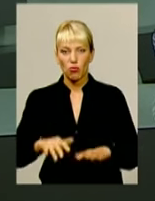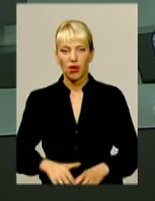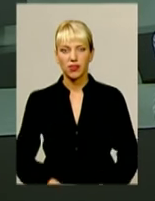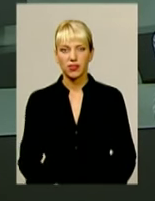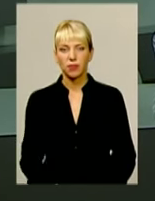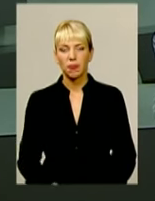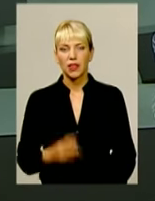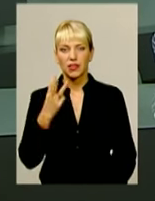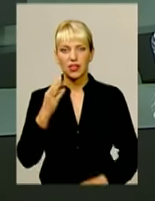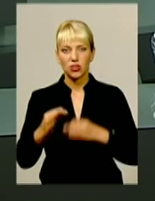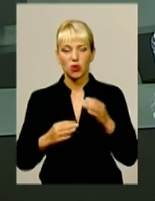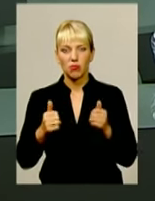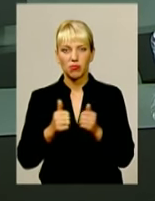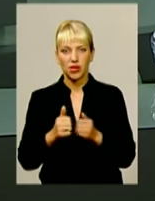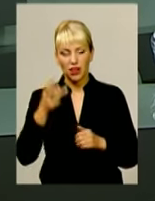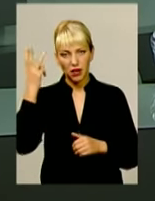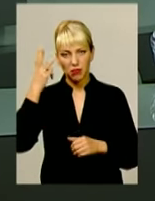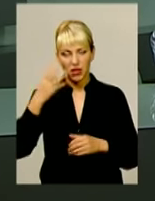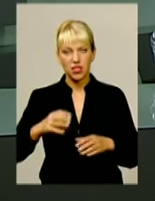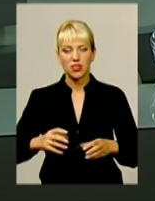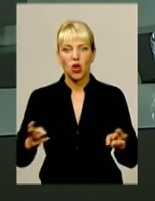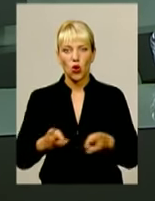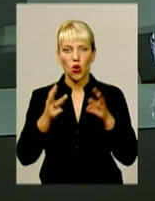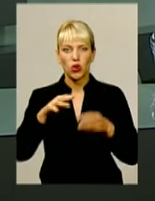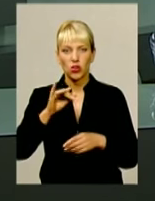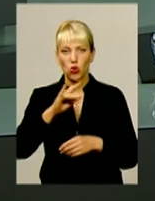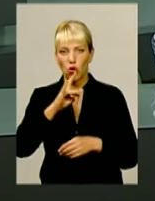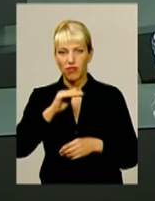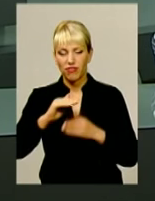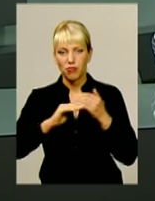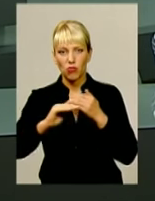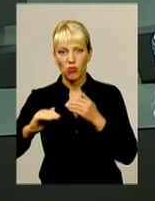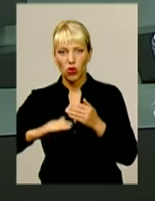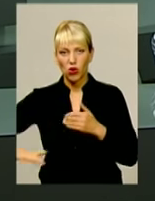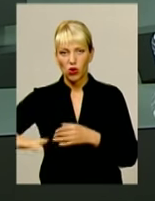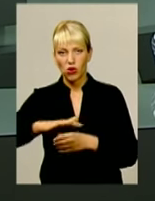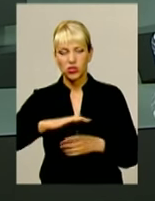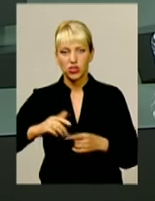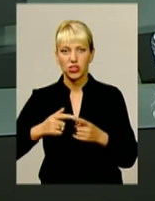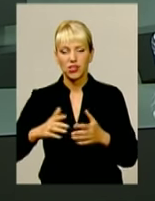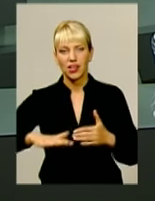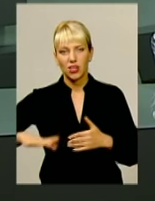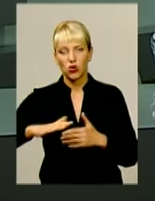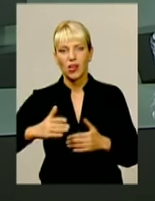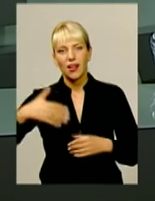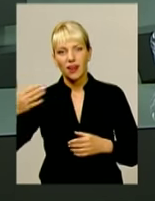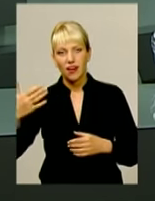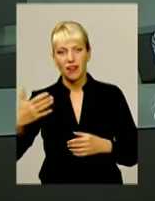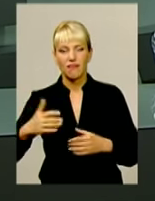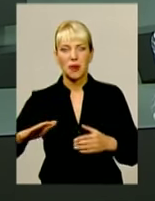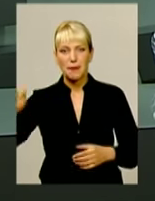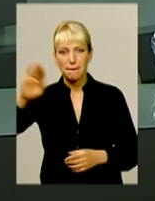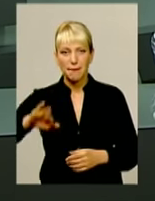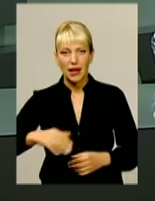Третю добу біля Хмельницького горять торф'яники. Площа займання, це територія на лівому березі Південного Бугу,